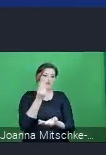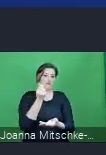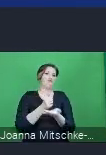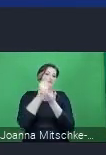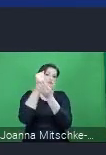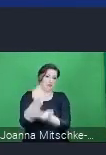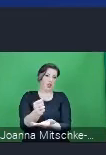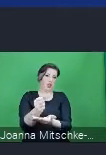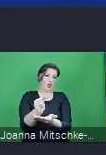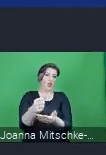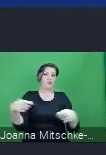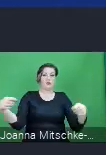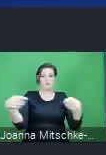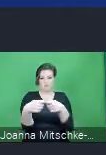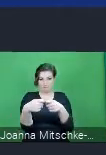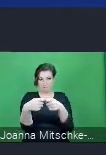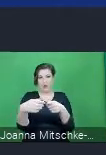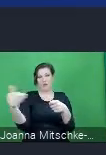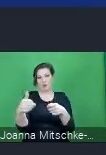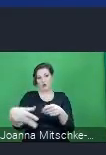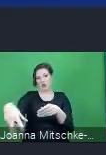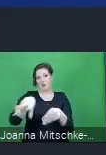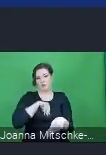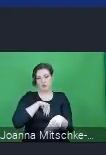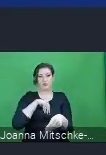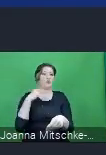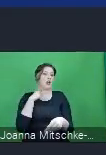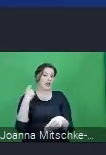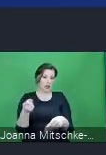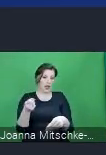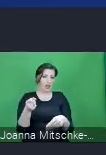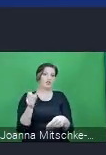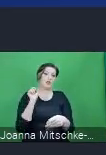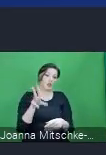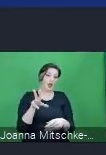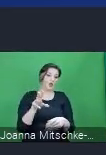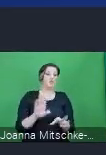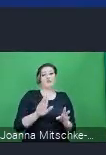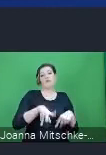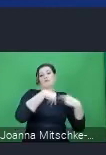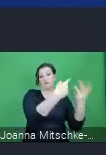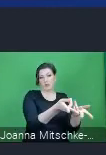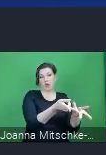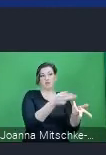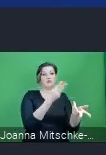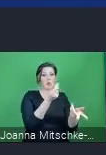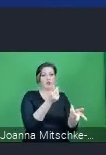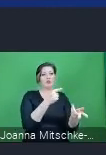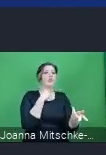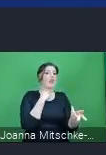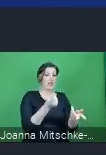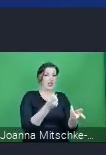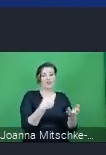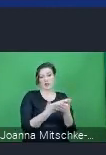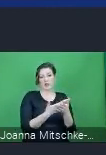przyłącze do gazu właśnie to, żeby tutaj jednak sterować dofinansowaniem na te potrzeby, żeby likwidować te wszystkie kopciuchy,